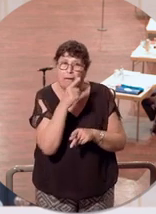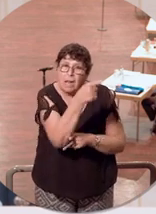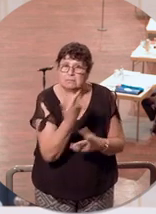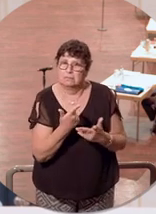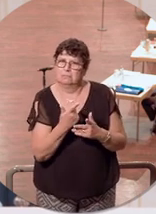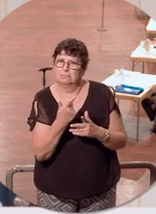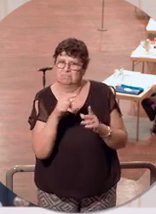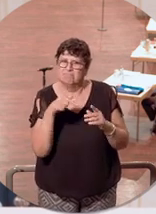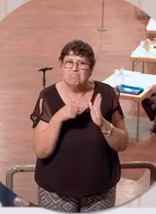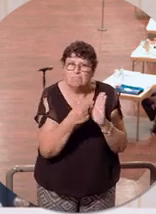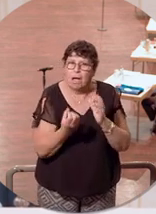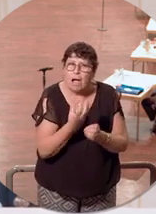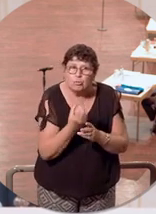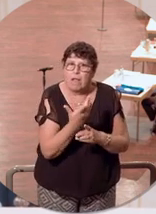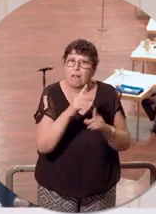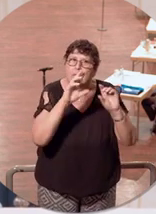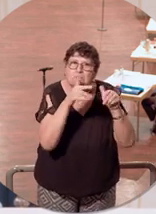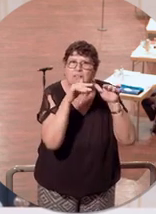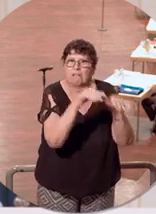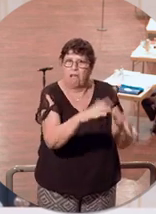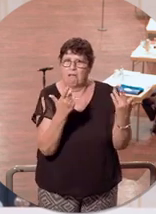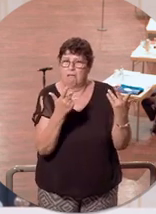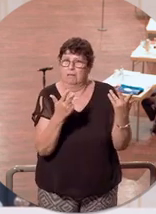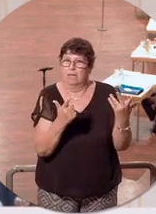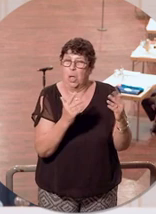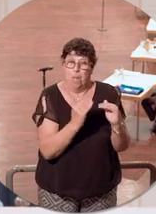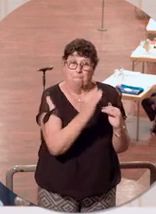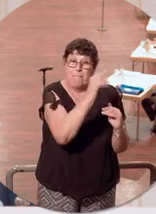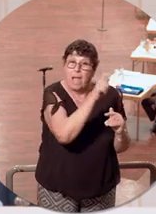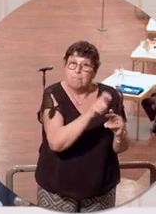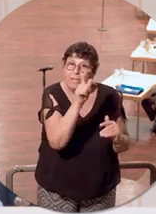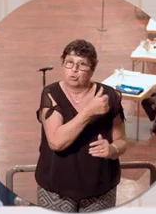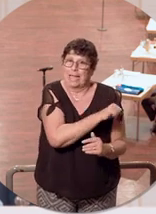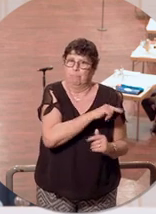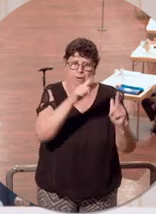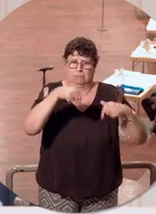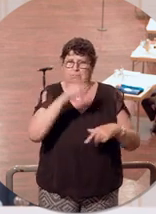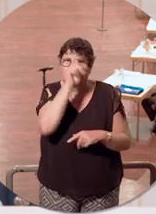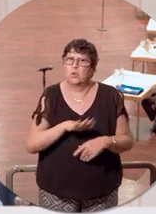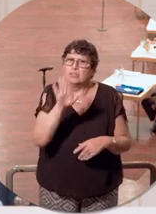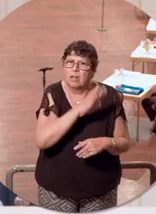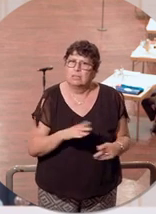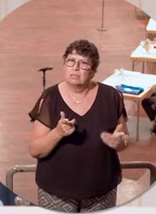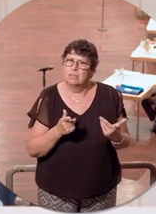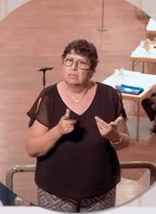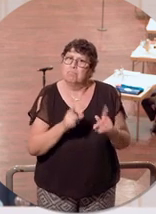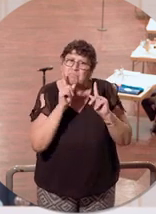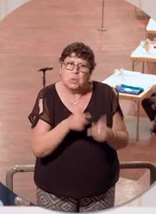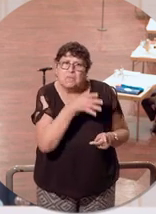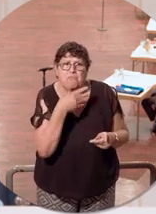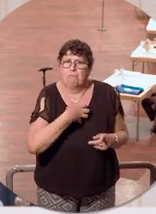ganz aktuell, dass das eintreten kann. Dort sind signifikant mehr Menschen geimpft als in Deutschland. Wird uns ja auch immer wieder